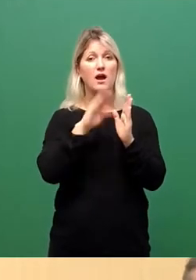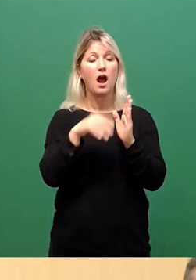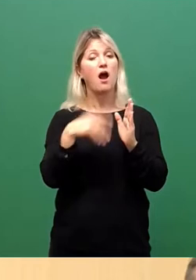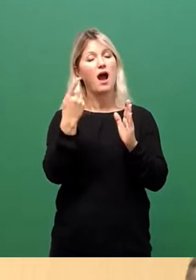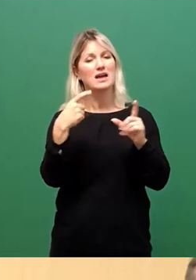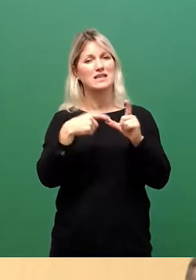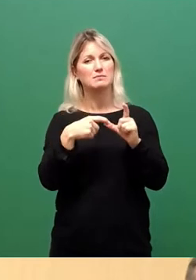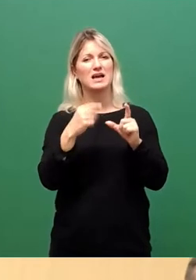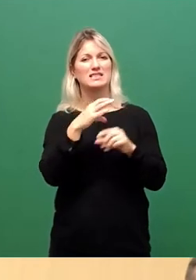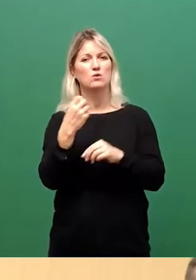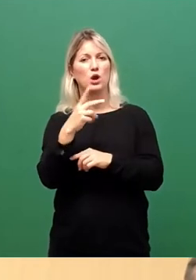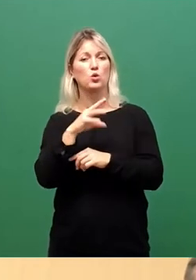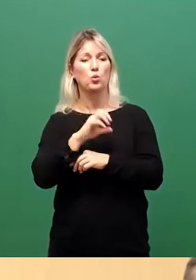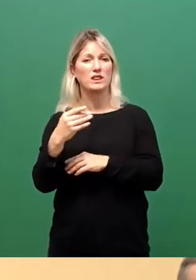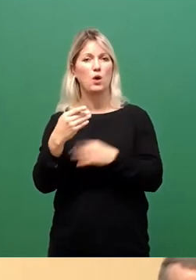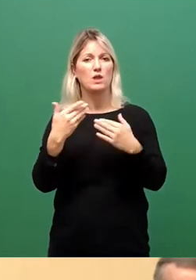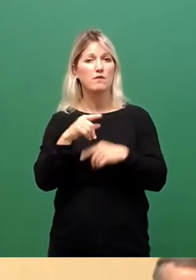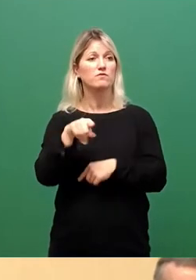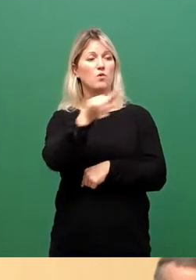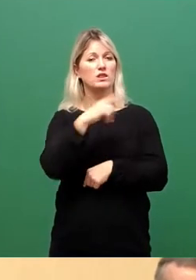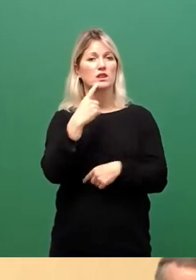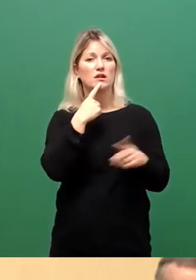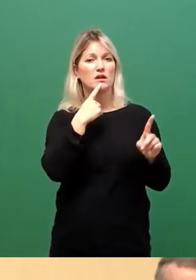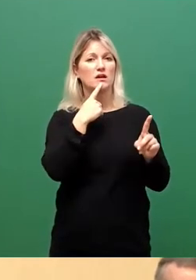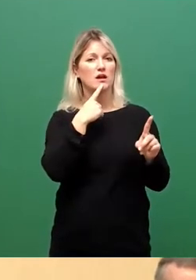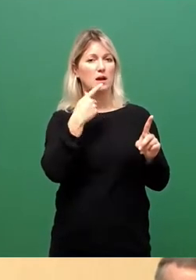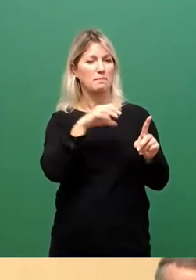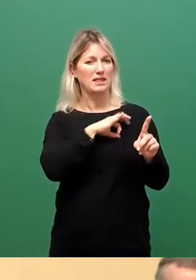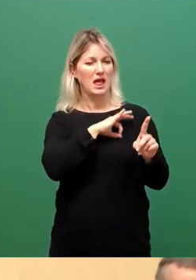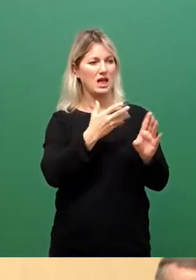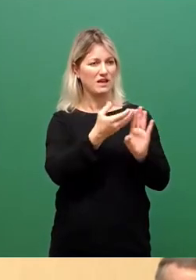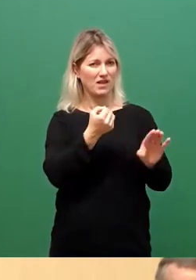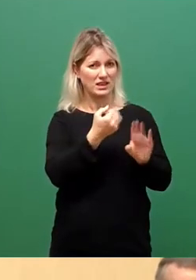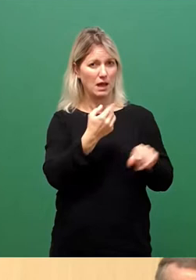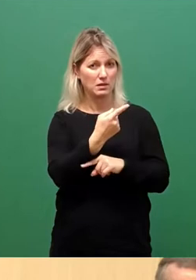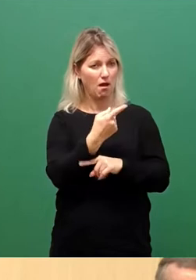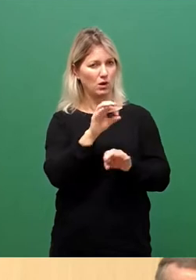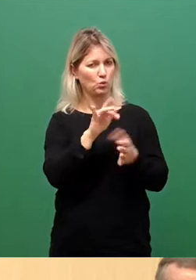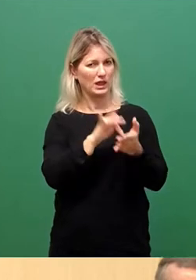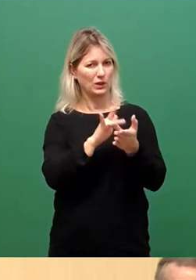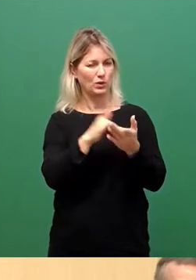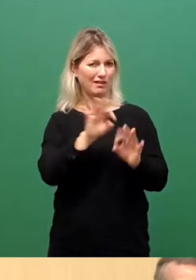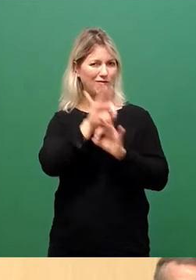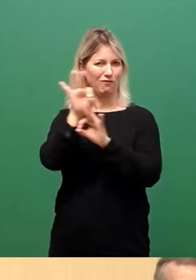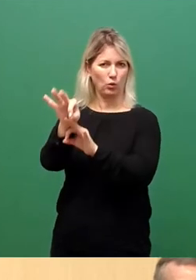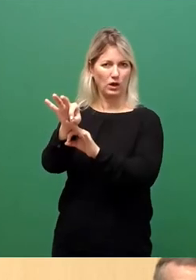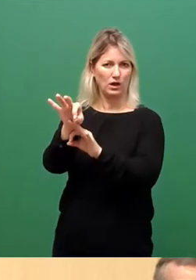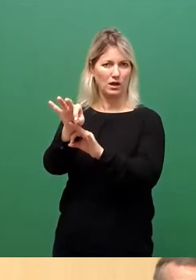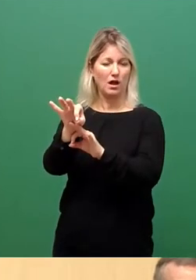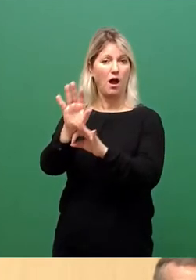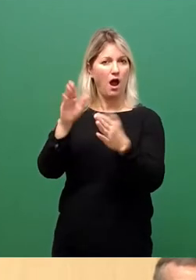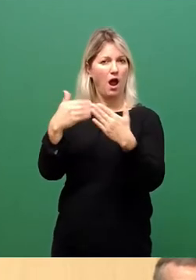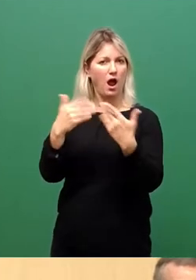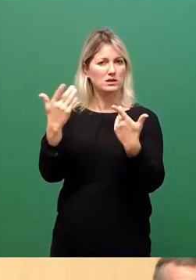FDP, und Sarah Wagenknechts Partei weg. Lauter gute Gründe und seien wir doch ehrlich, so billig kommen Sie selten davon.